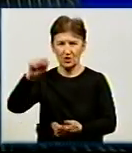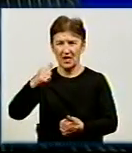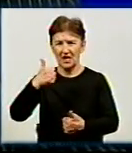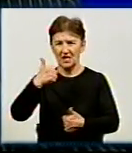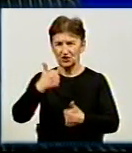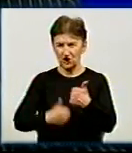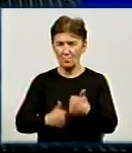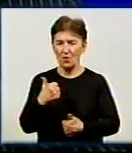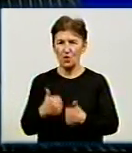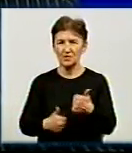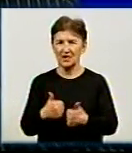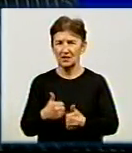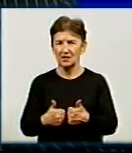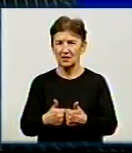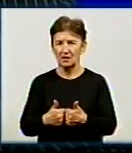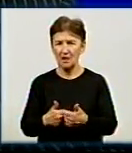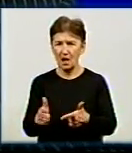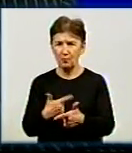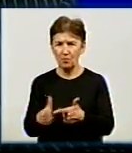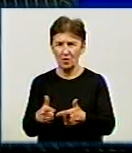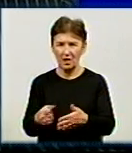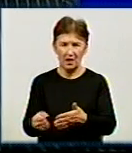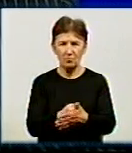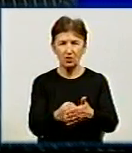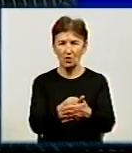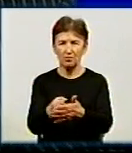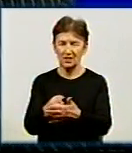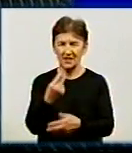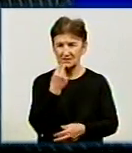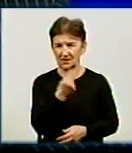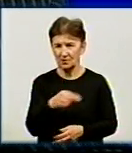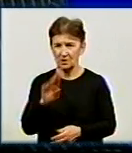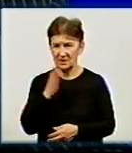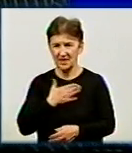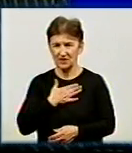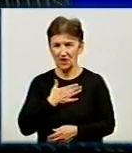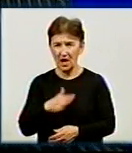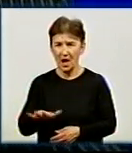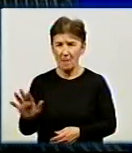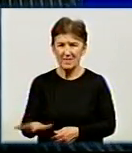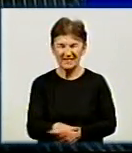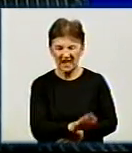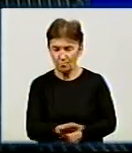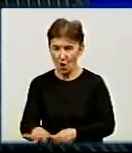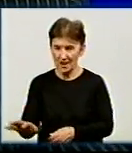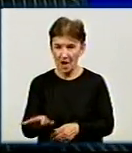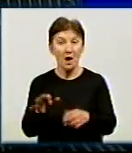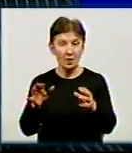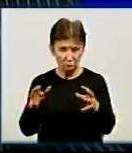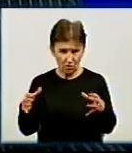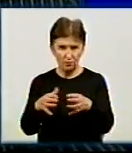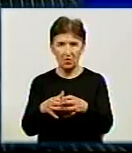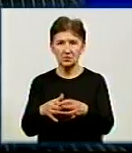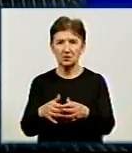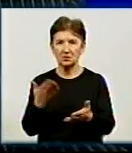або пробилася до трійки кращих бейсболів, наша баскетбольна команда, то вона була б кращою. Якби вони